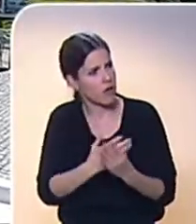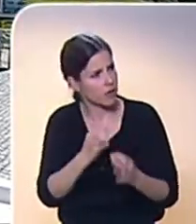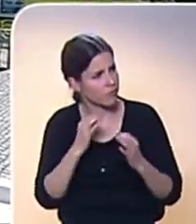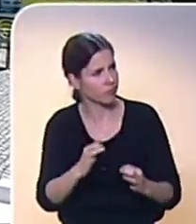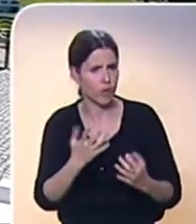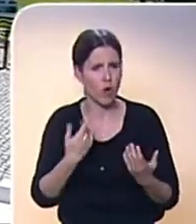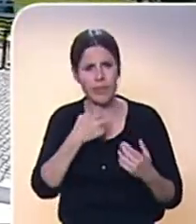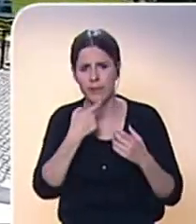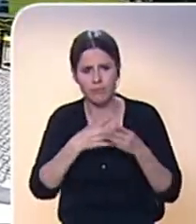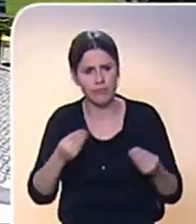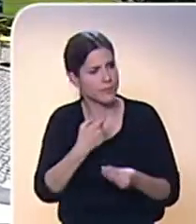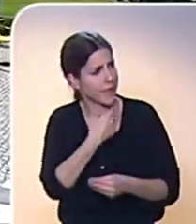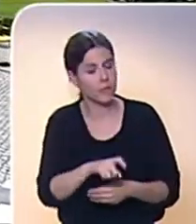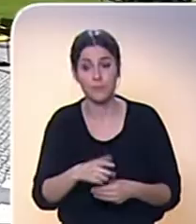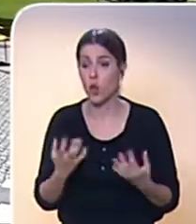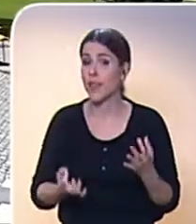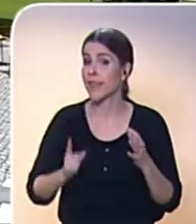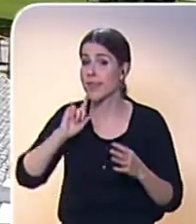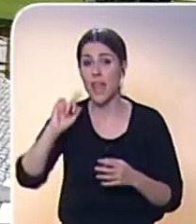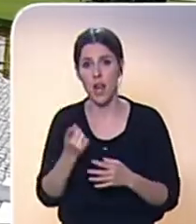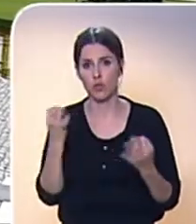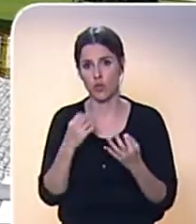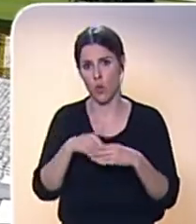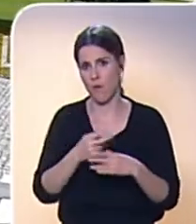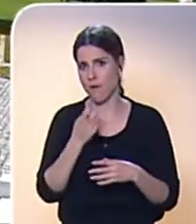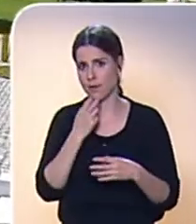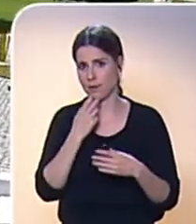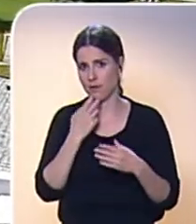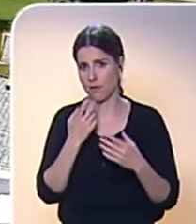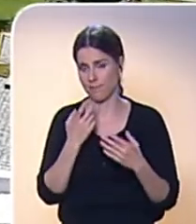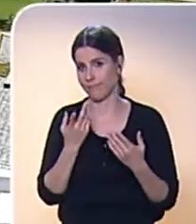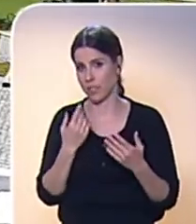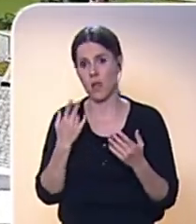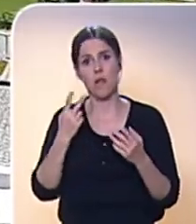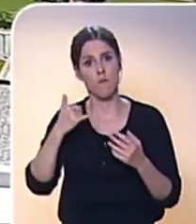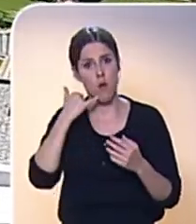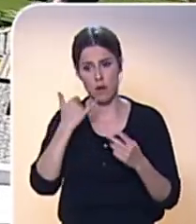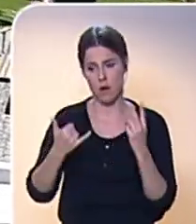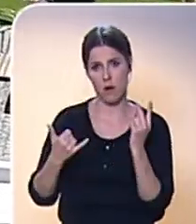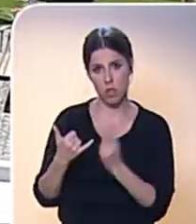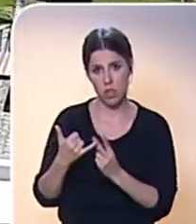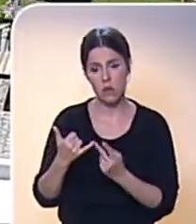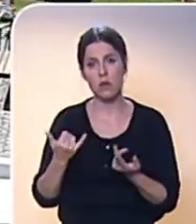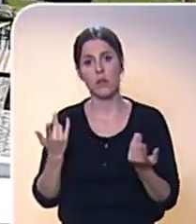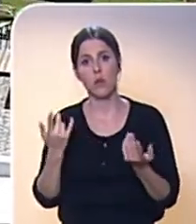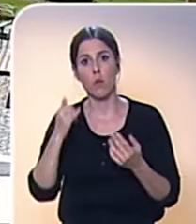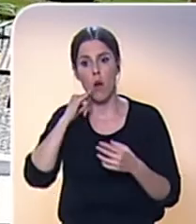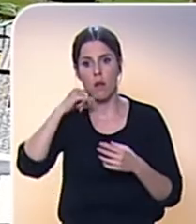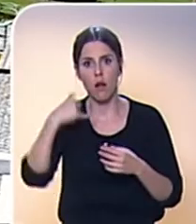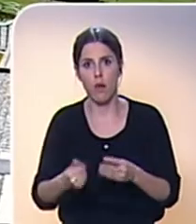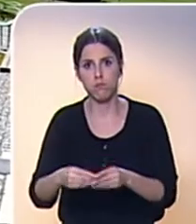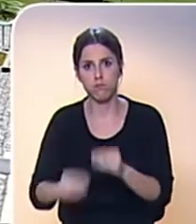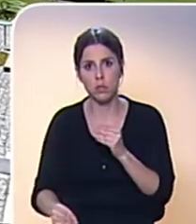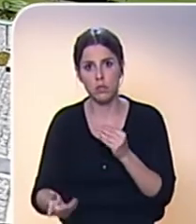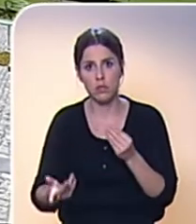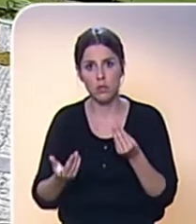fotografie? No, nejhorší způsob archivování v elektronické podobě, jak říkáte, nechat je v mobilu, až vám jednou mobil upadne na zem, takhle ty